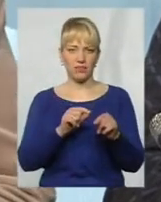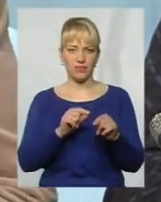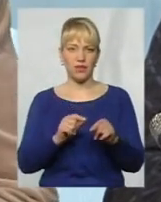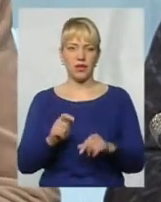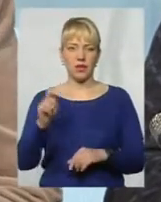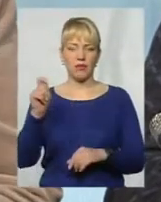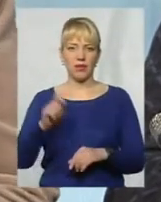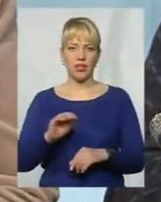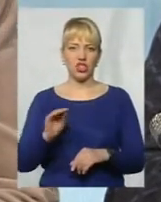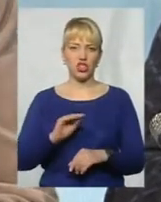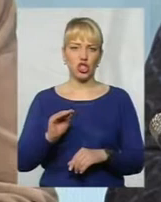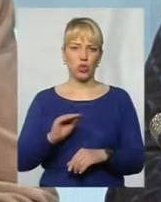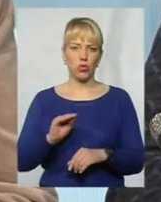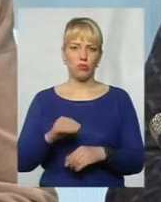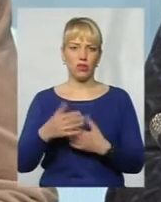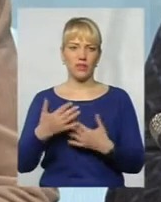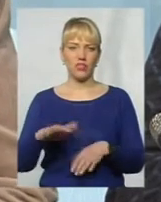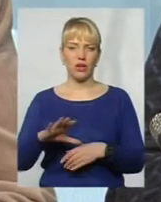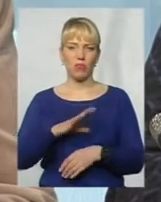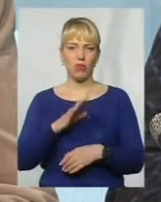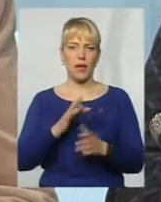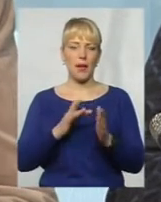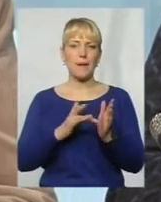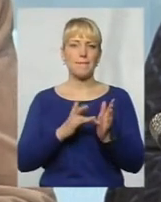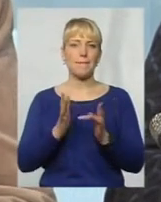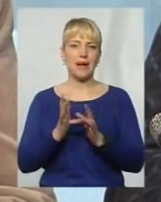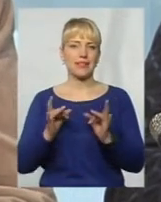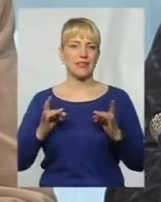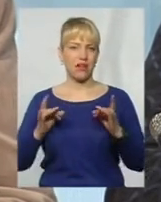приїхали в Житомир, якраз це вже була паска тоді, було,